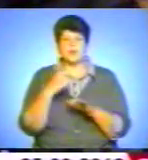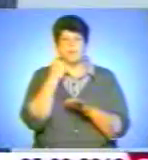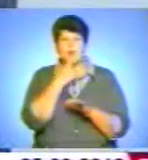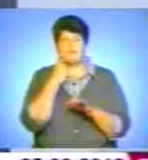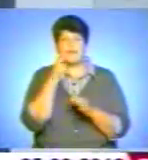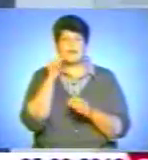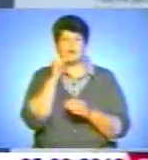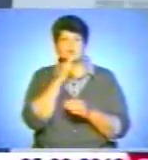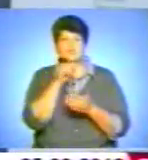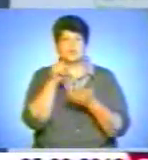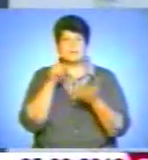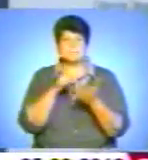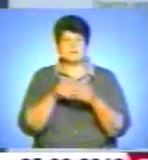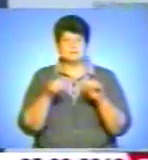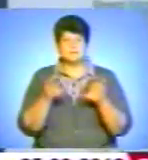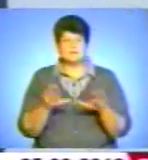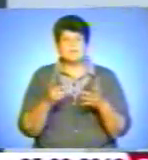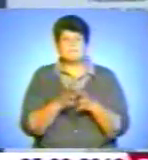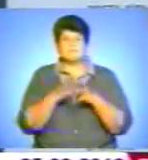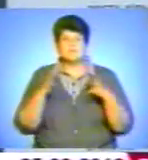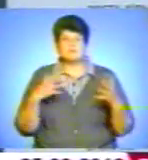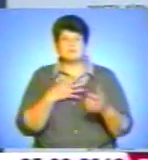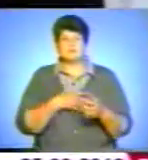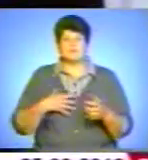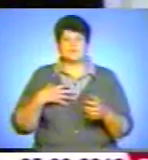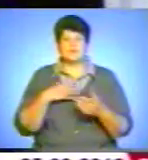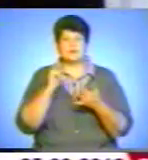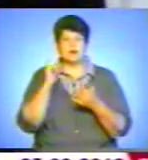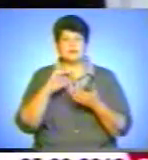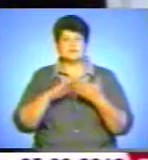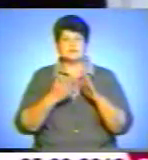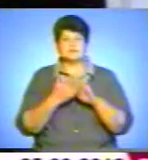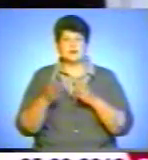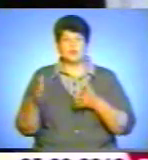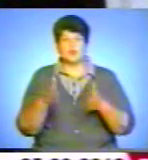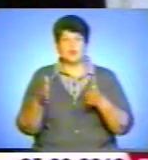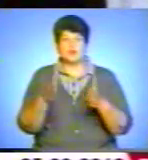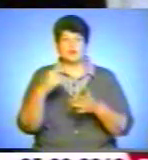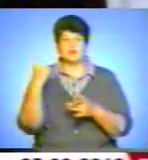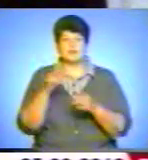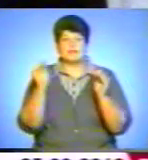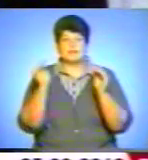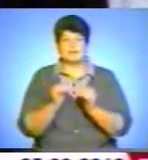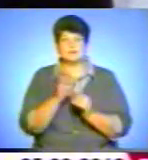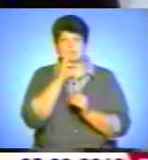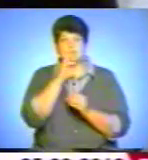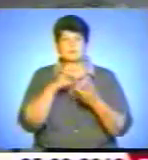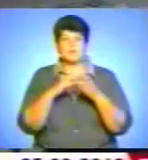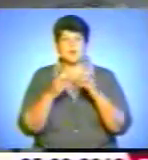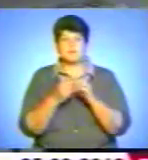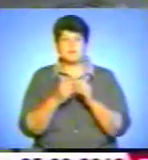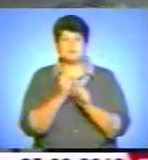питань. Також опитаних найбільше хвилює поганий стан доріг в області, низькі зарплати і проблеми із працевлаштуванням.